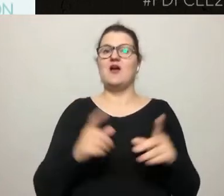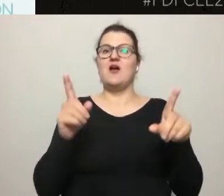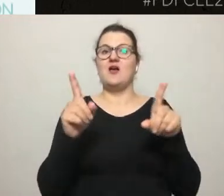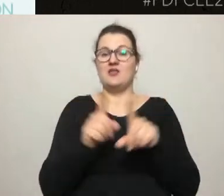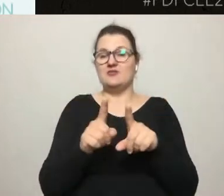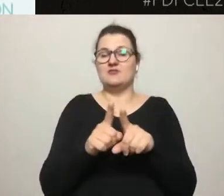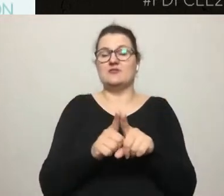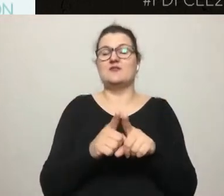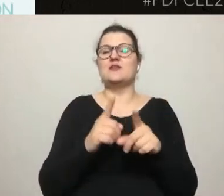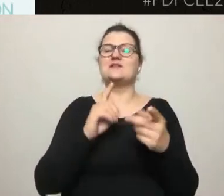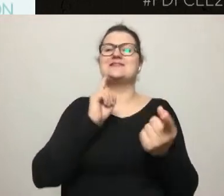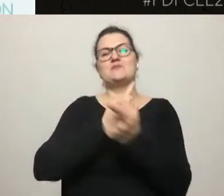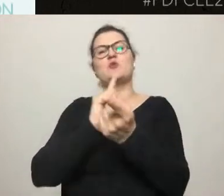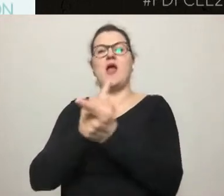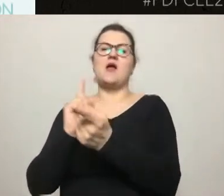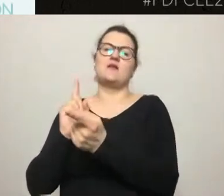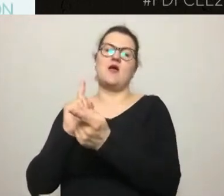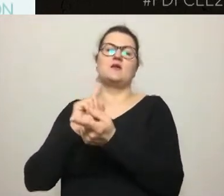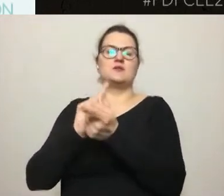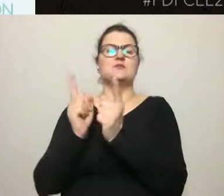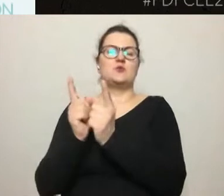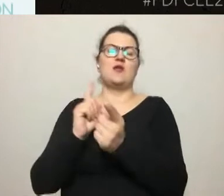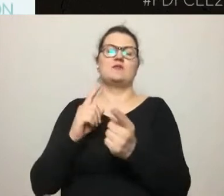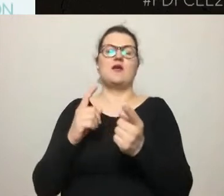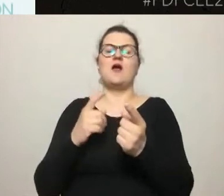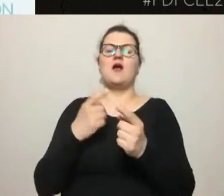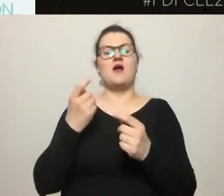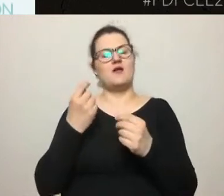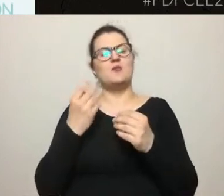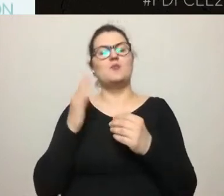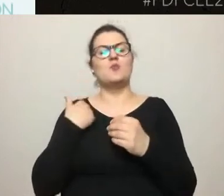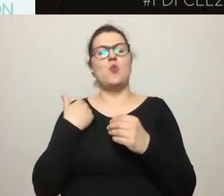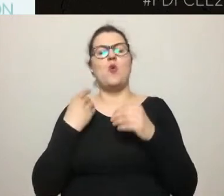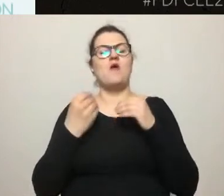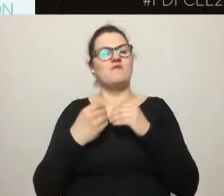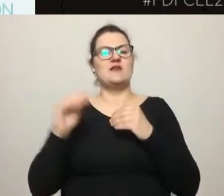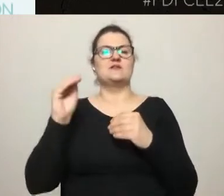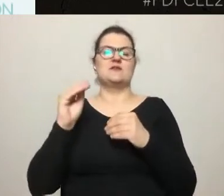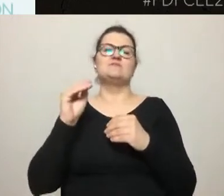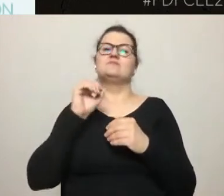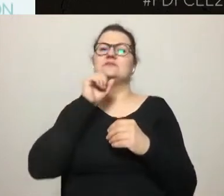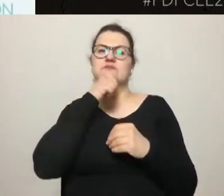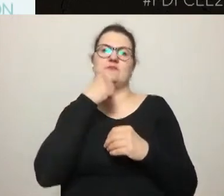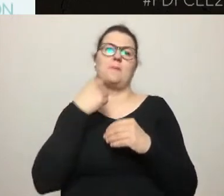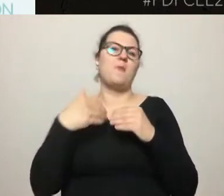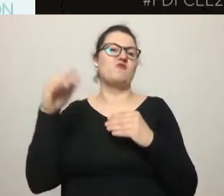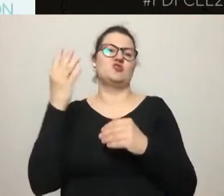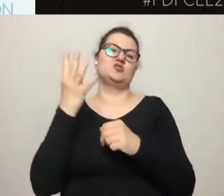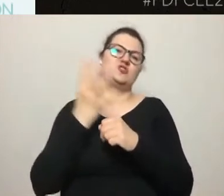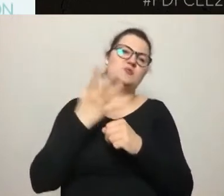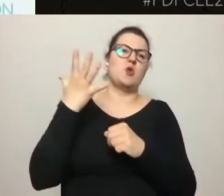takie wykrzywienie trochę w kierunku osób starszych powyżej 45-50 roku życia.